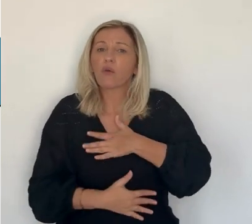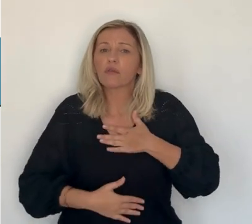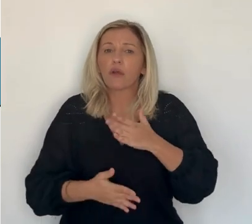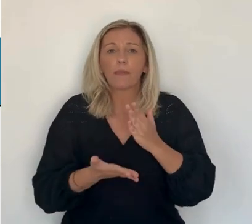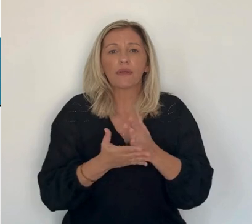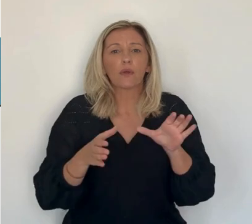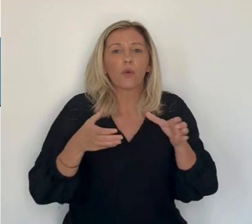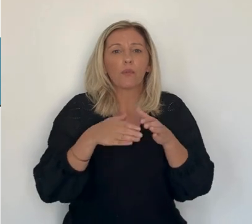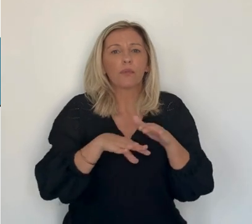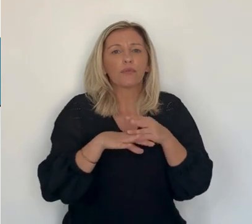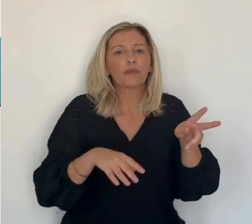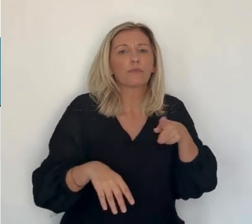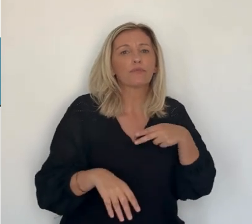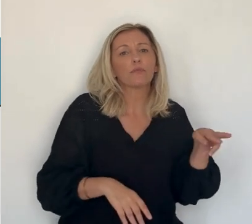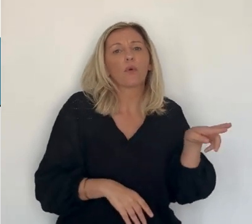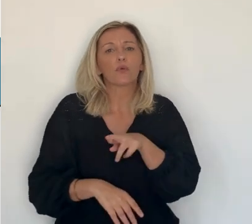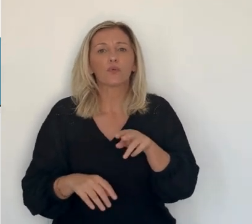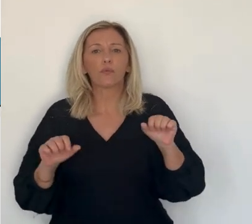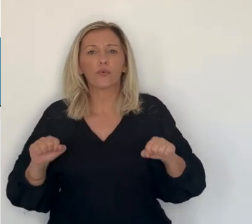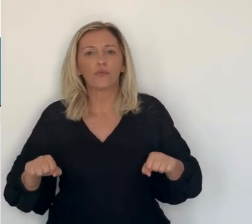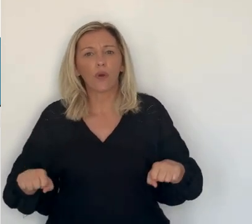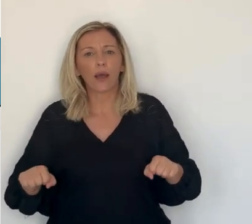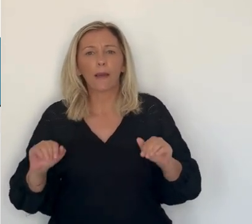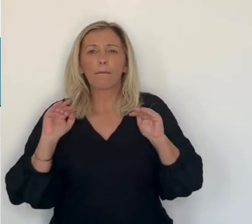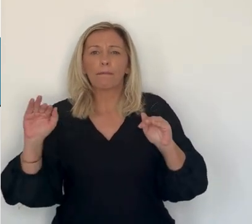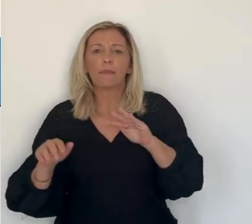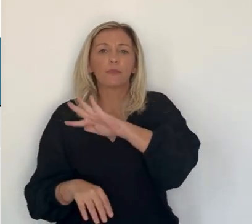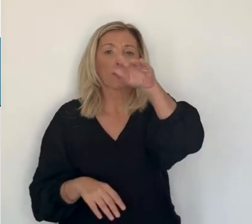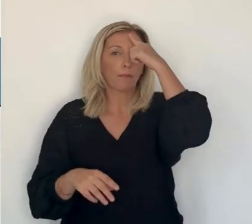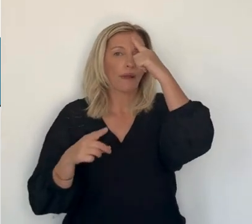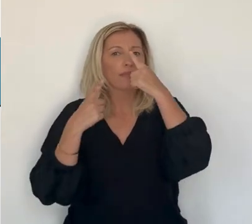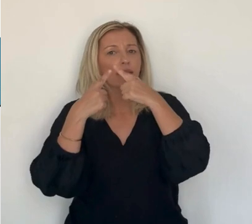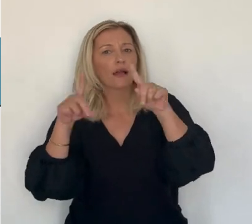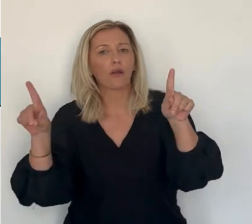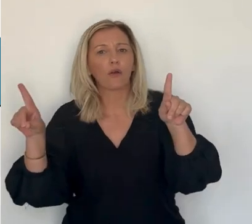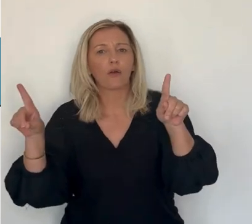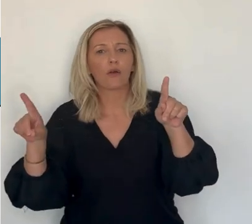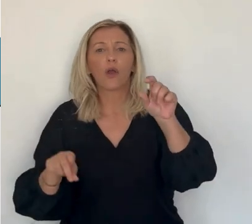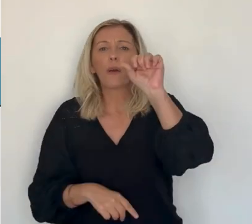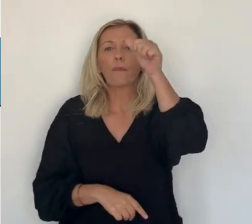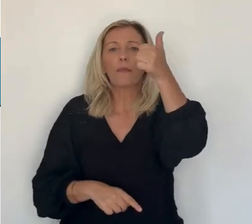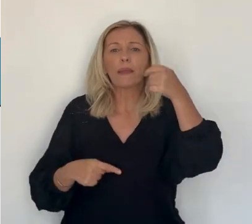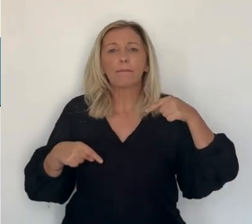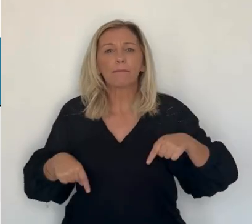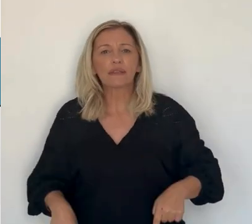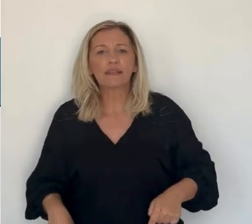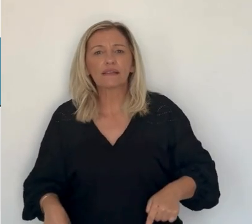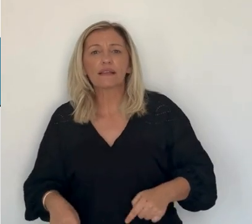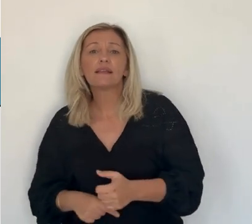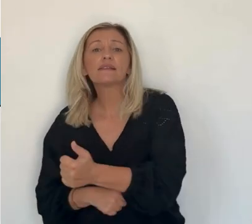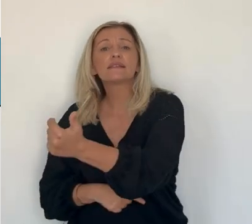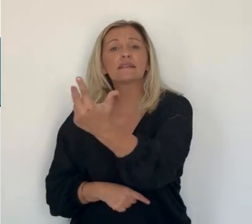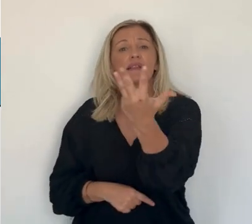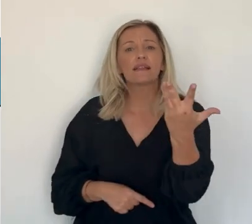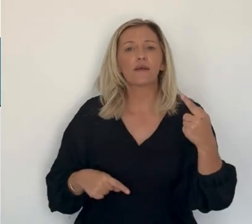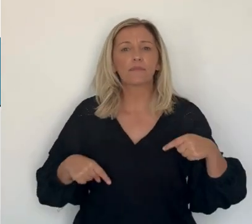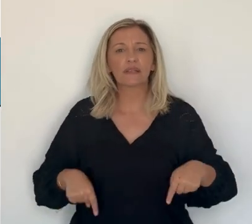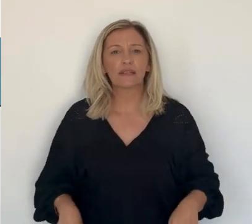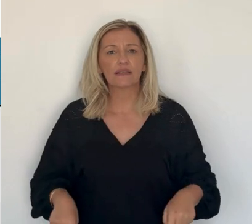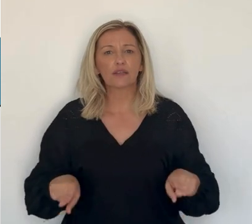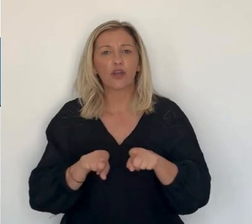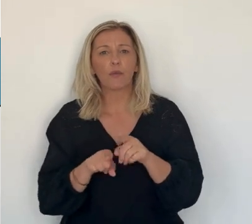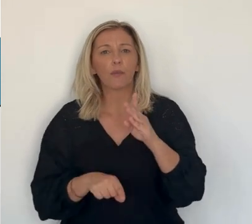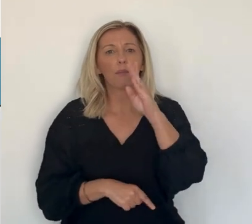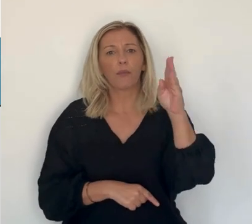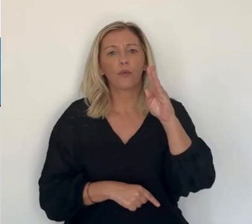retour, même si c'est partagé, de ma famille politique au pouvoir, que ce soit le Premier ministre et aussi